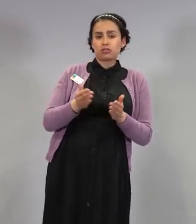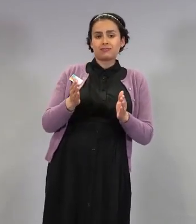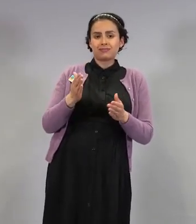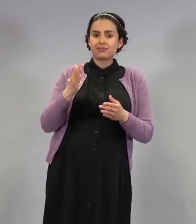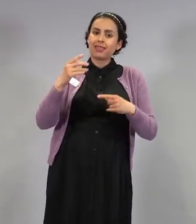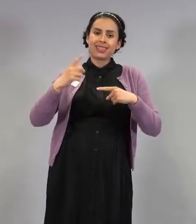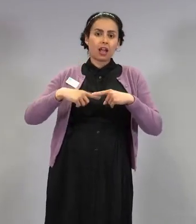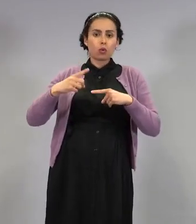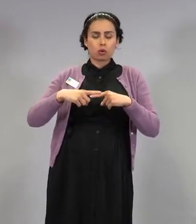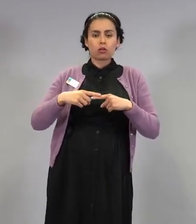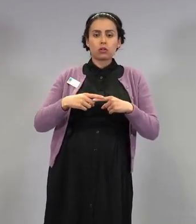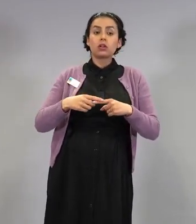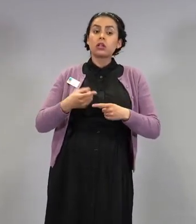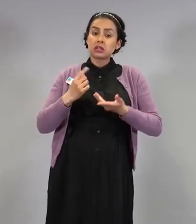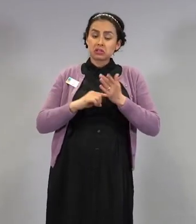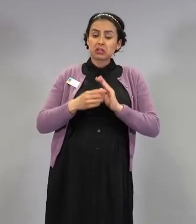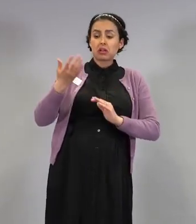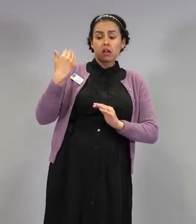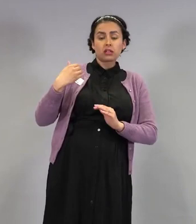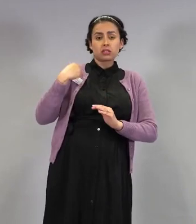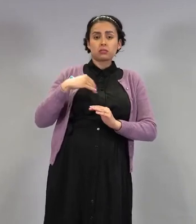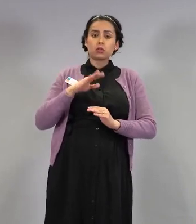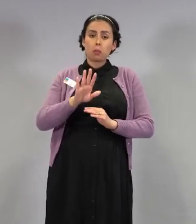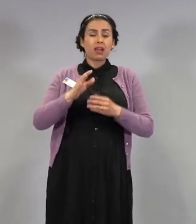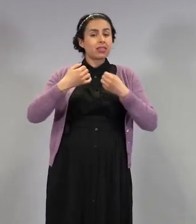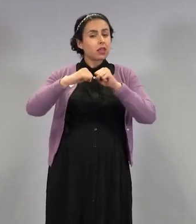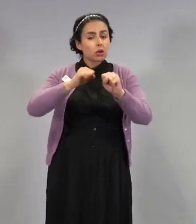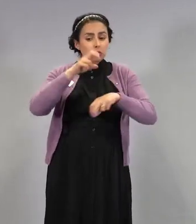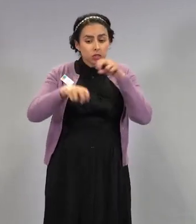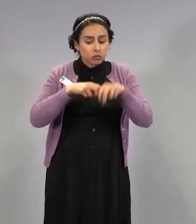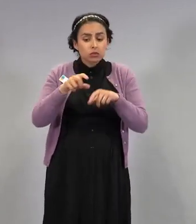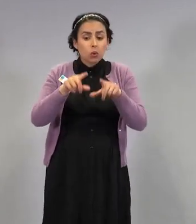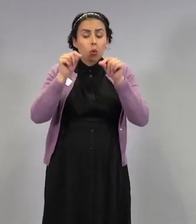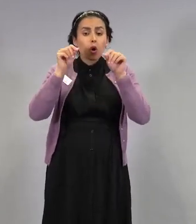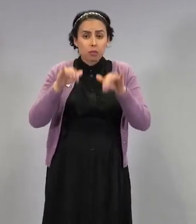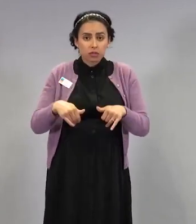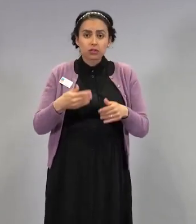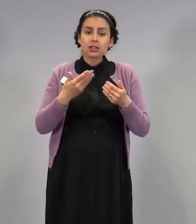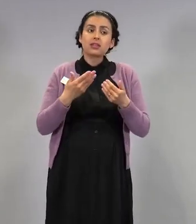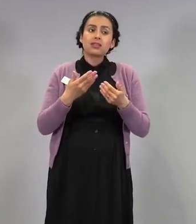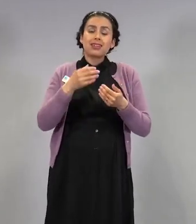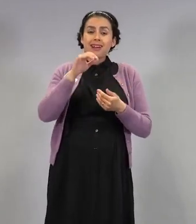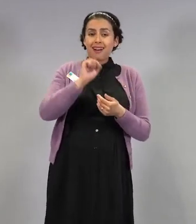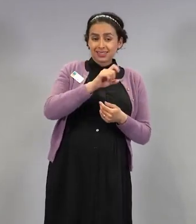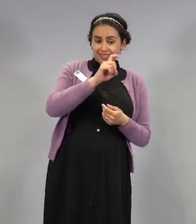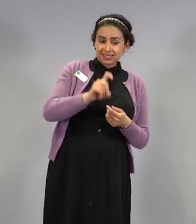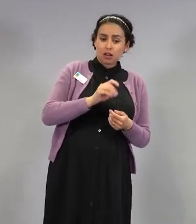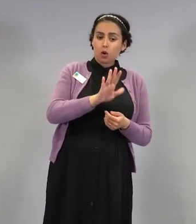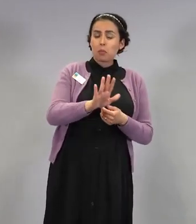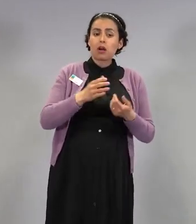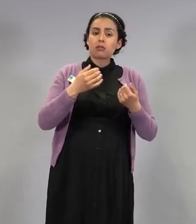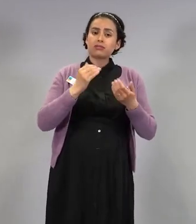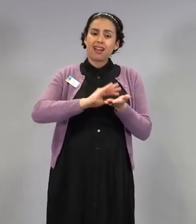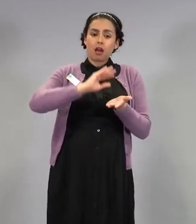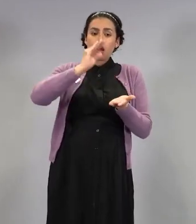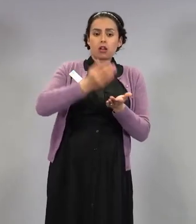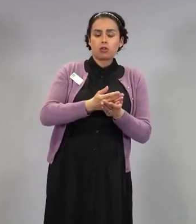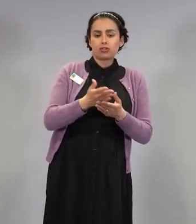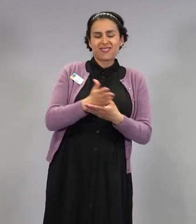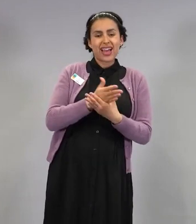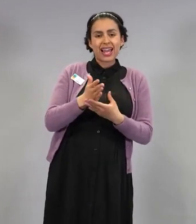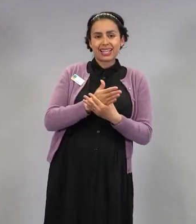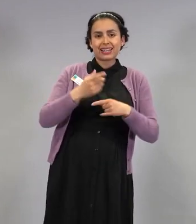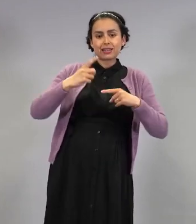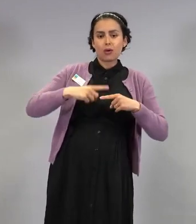huomattiin jo heidän tehotutkimuksessa aikanaan. Oikeastaan Astraan annosväliä ei kannattaisi kovasti lähteä